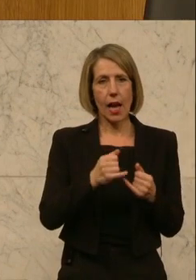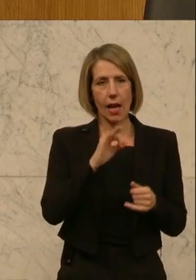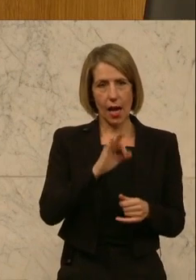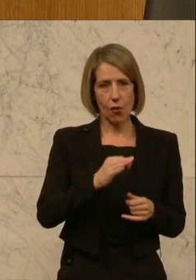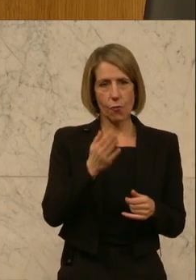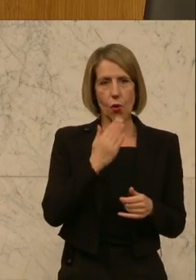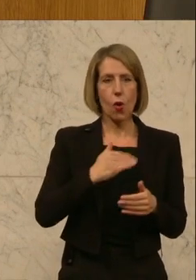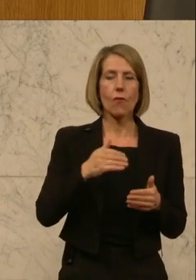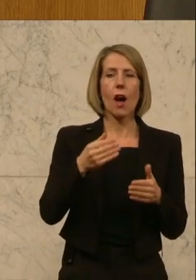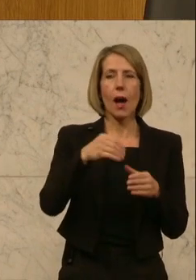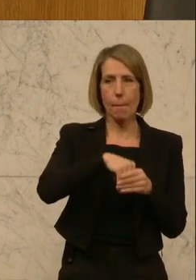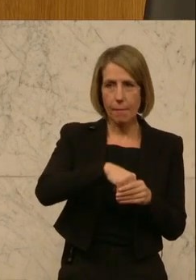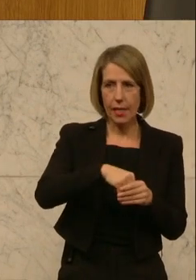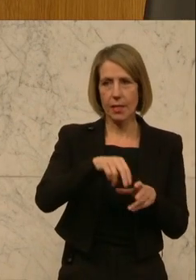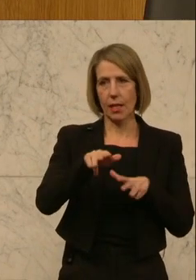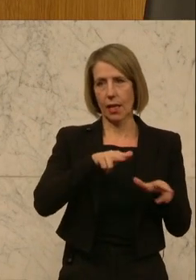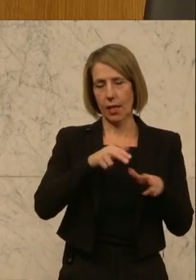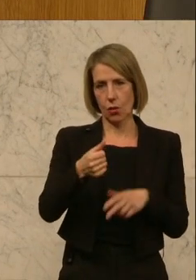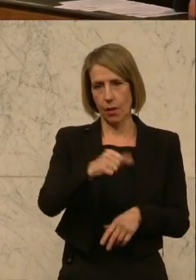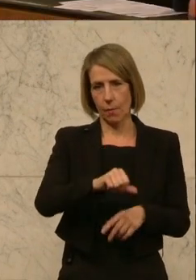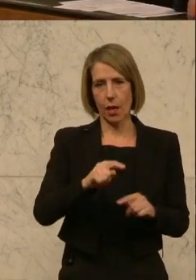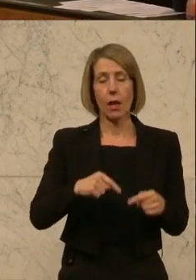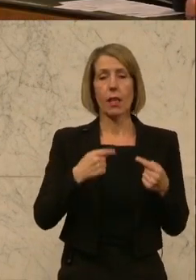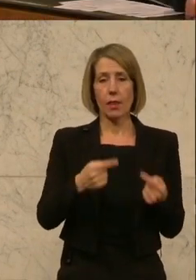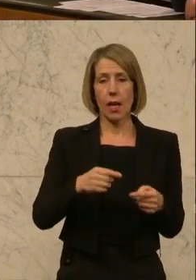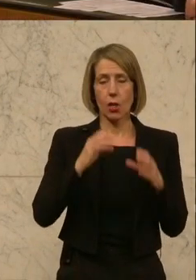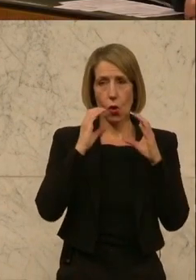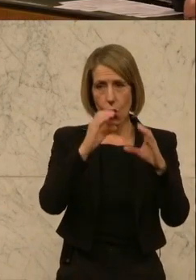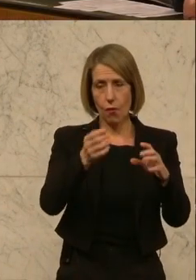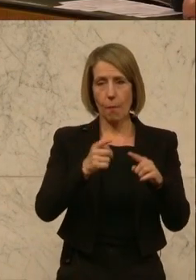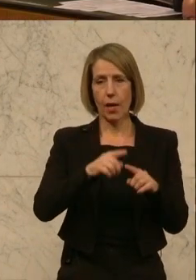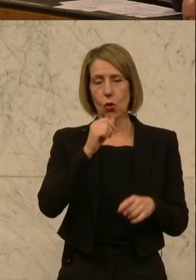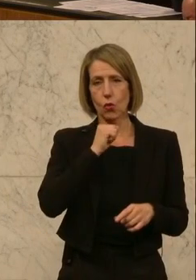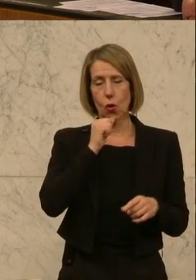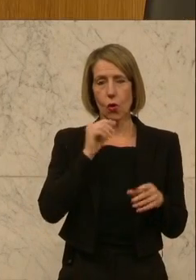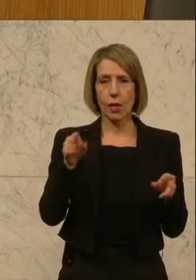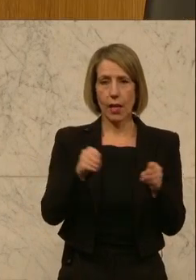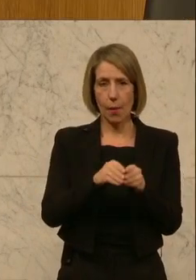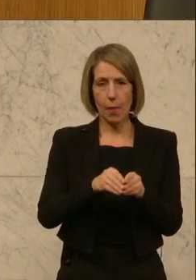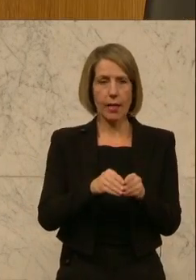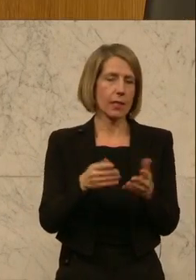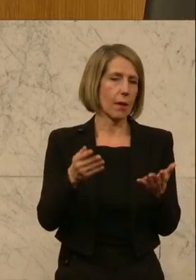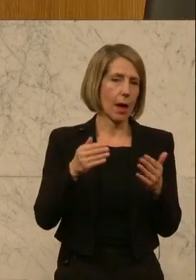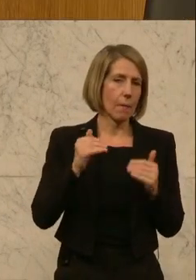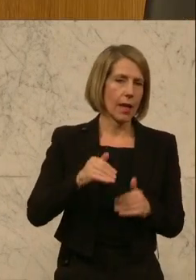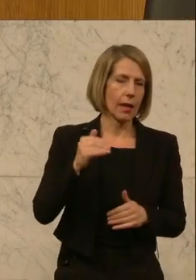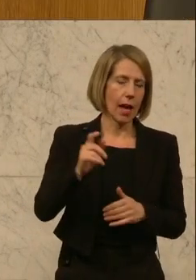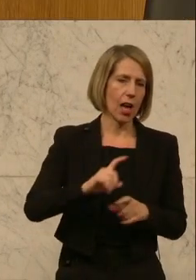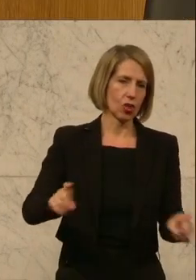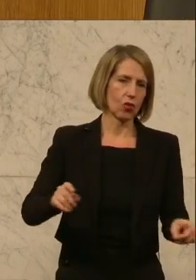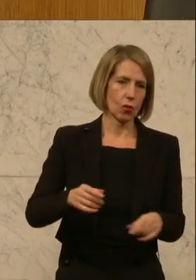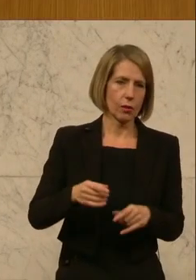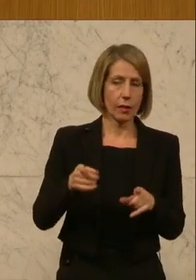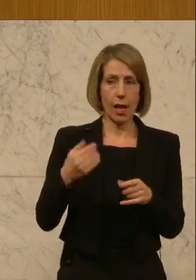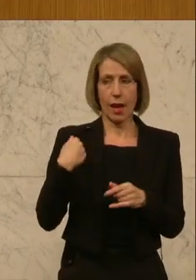war mit der ÖVP. Danach in den drei Jahren ÖVP mit Grünen 100 Milliarden Euro neue Schulden in den letzten drei Jahren. Und im heurigen